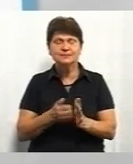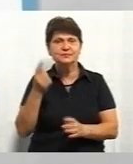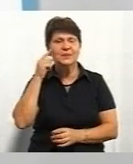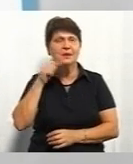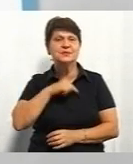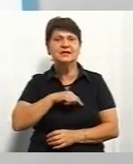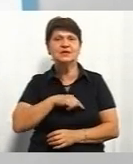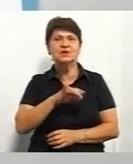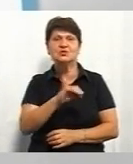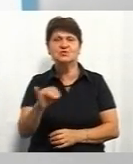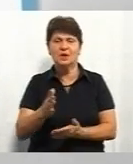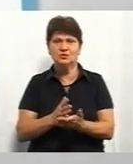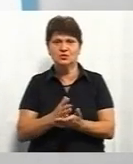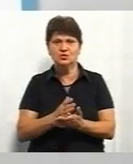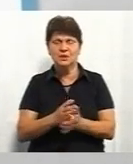служби складає